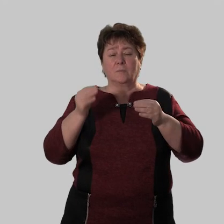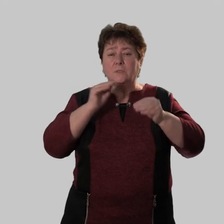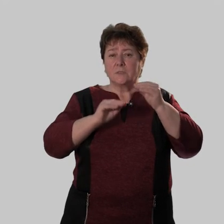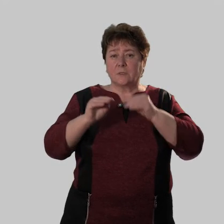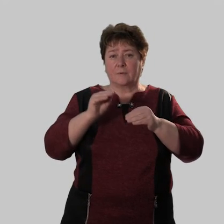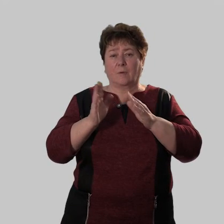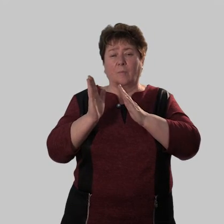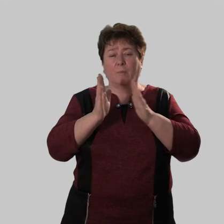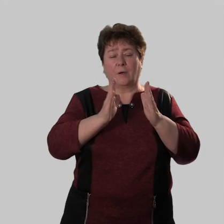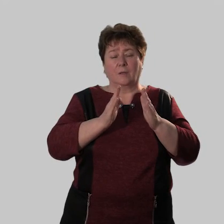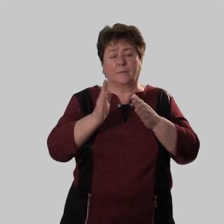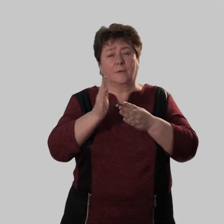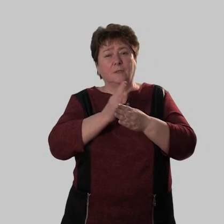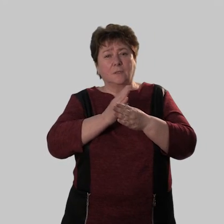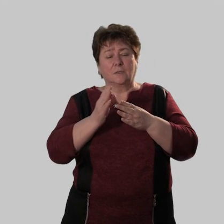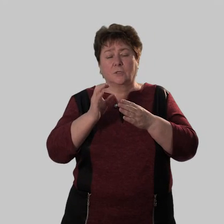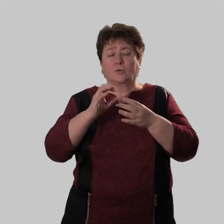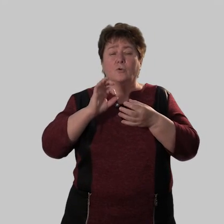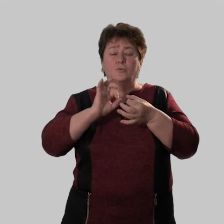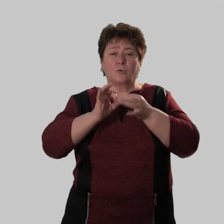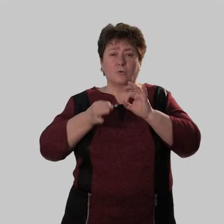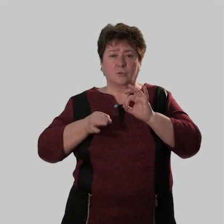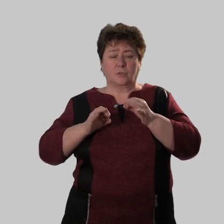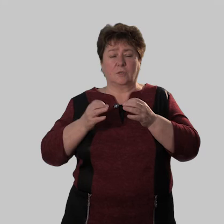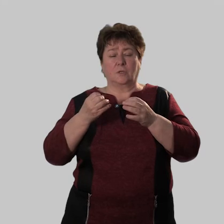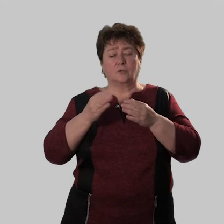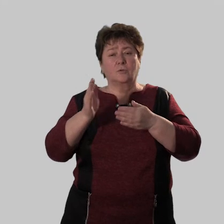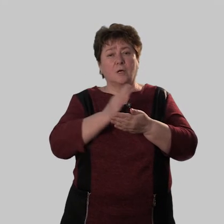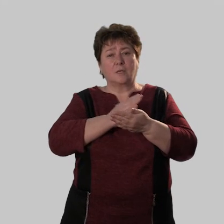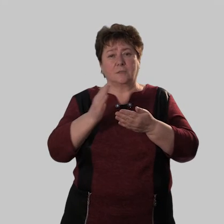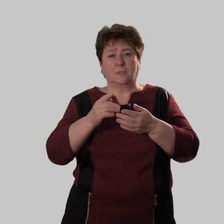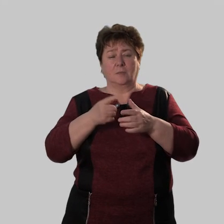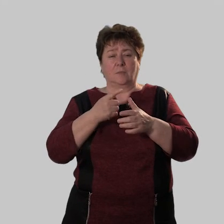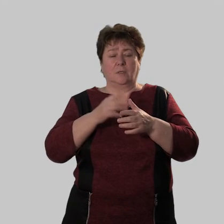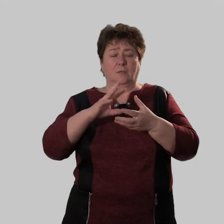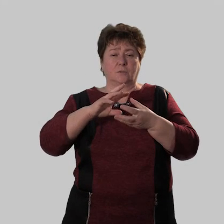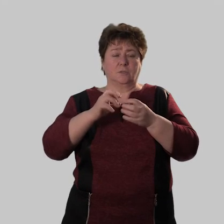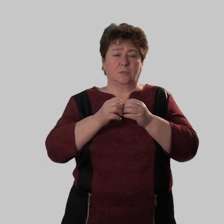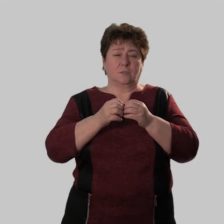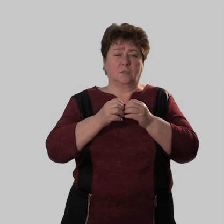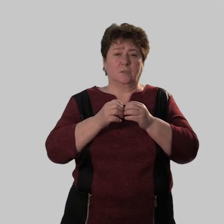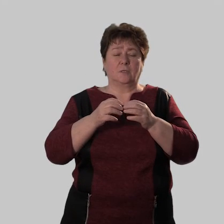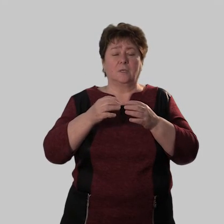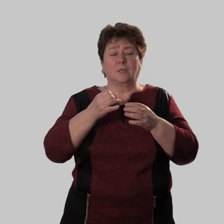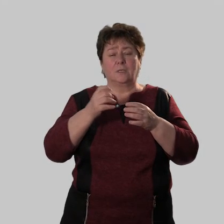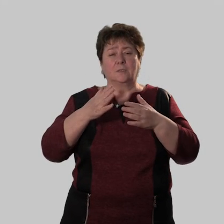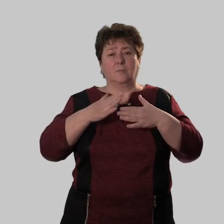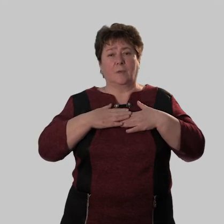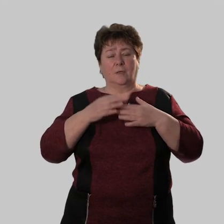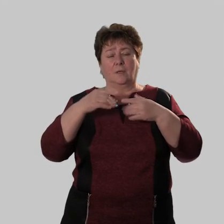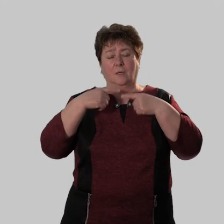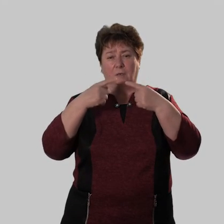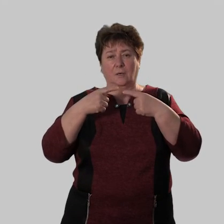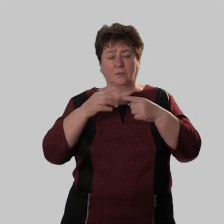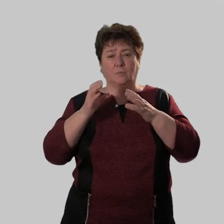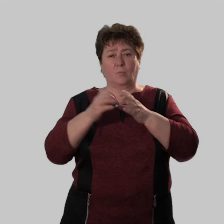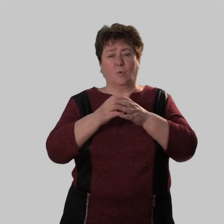составными а порядковые еще и сложными давайте распределим имена числительные из моей речи